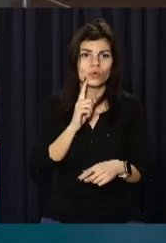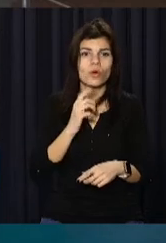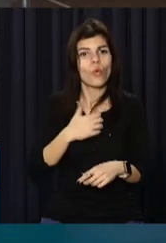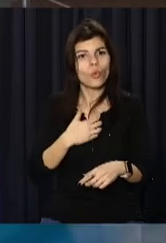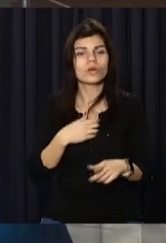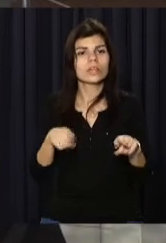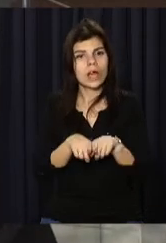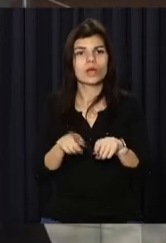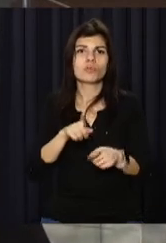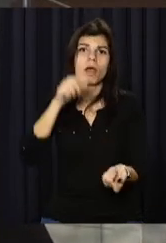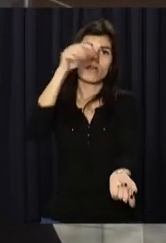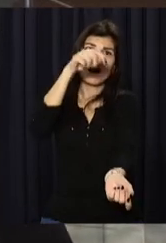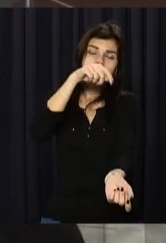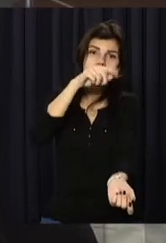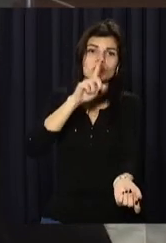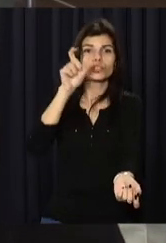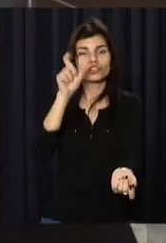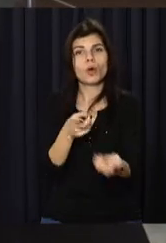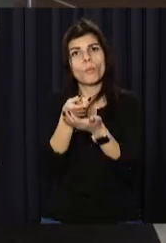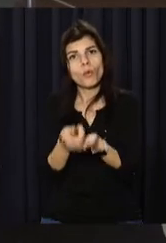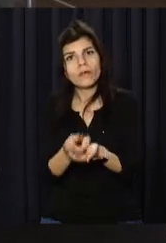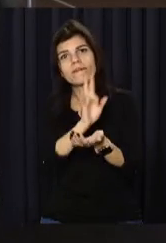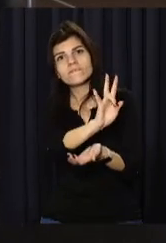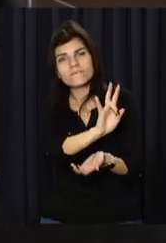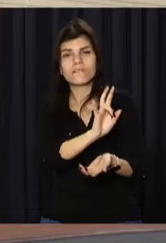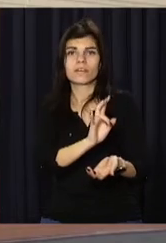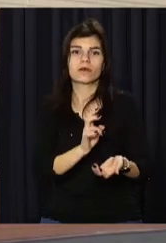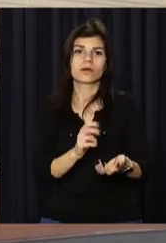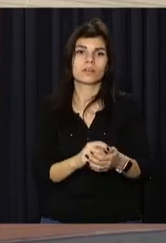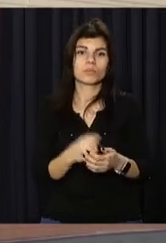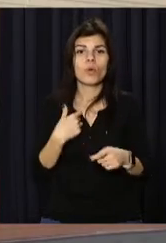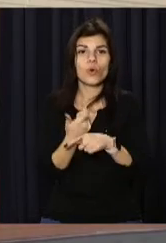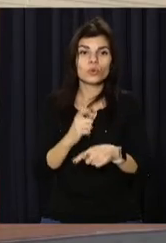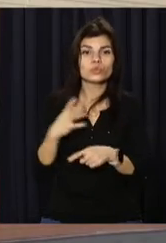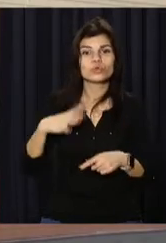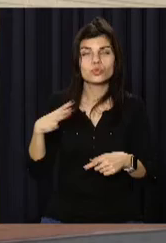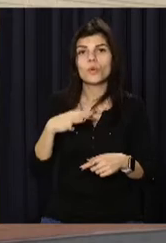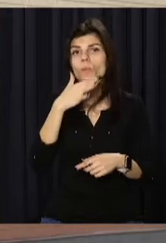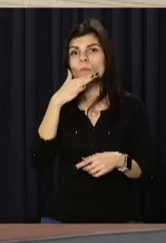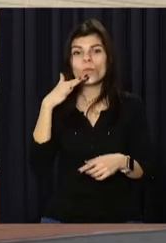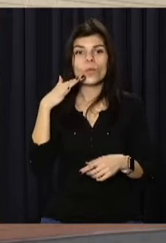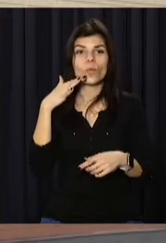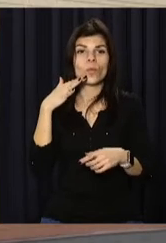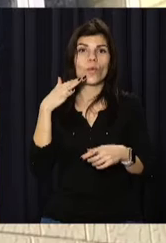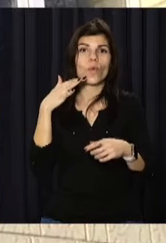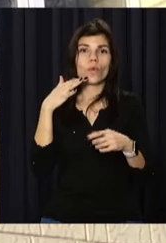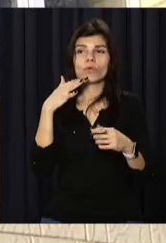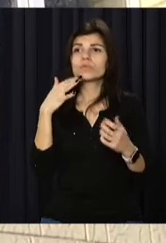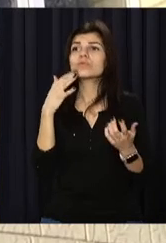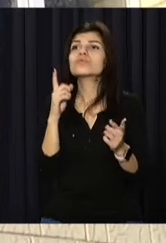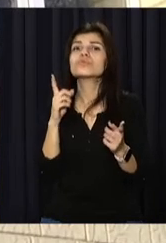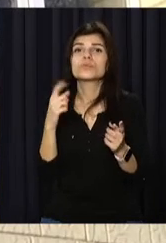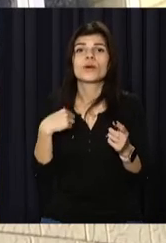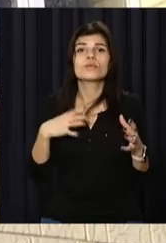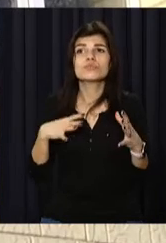Хочеться так, щоб і капельницю поставили, щоб людина полежав. Немного. Ми дуже чекаємо багато від цієї амбулаторії, щоб нас тут